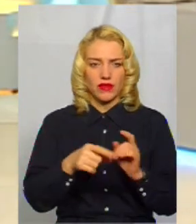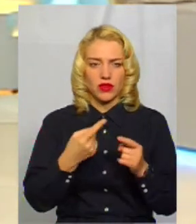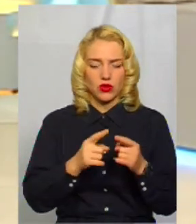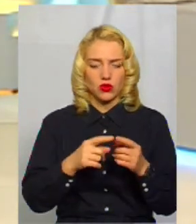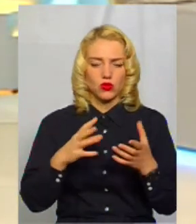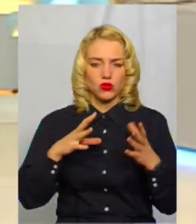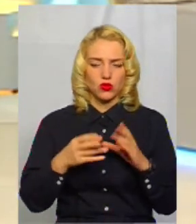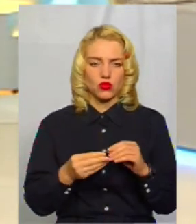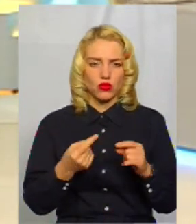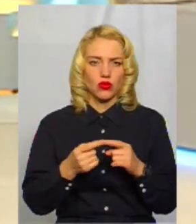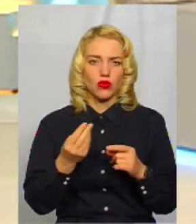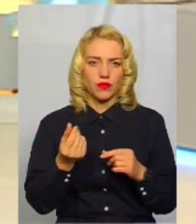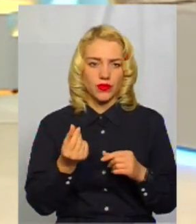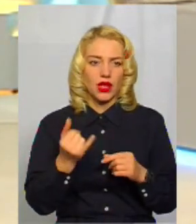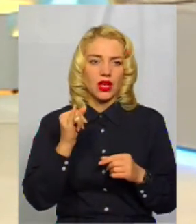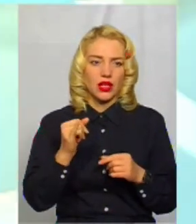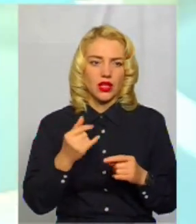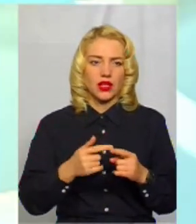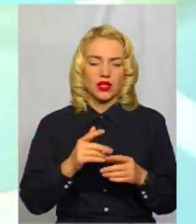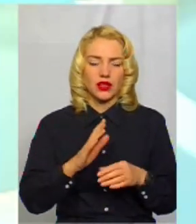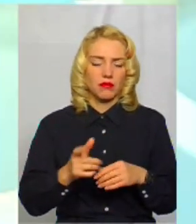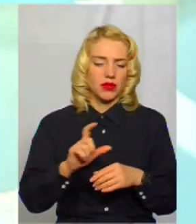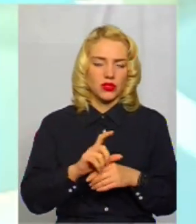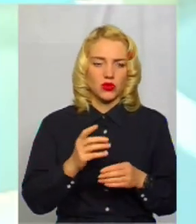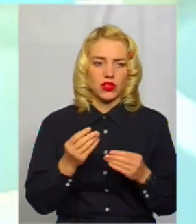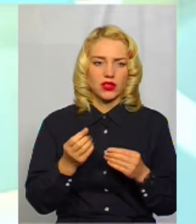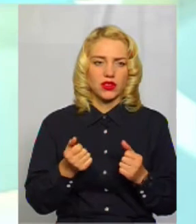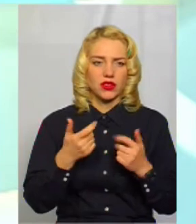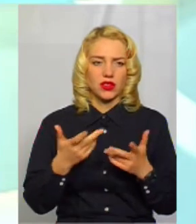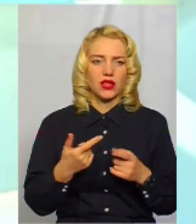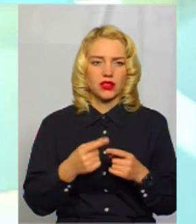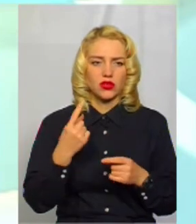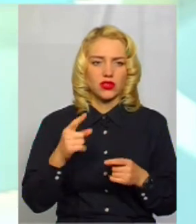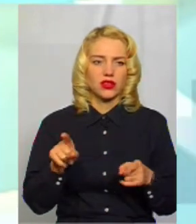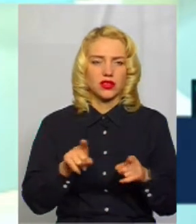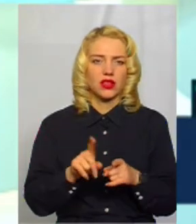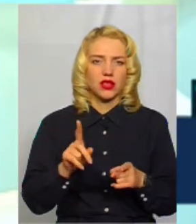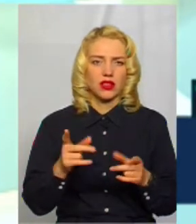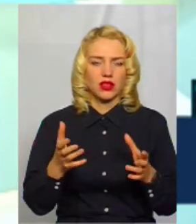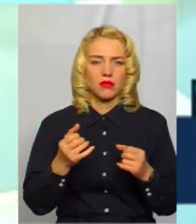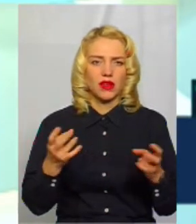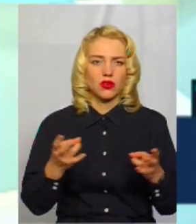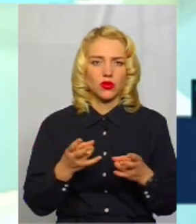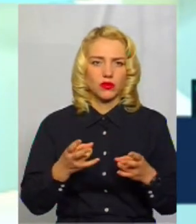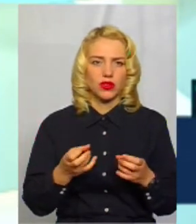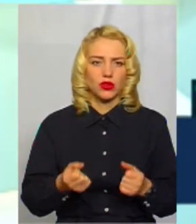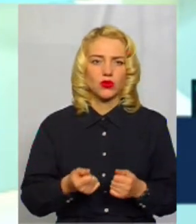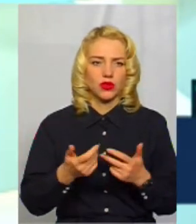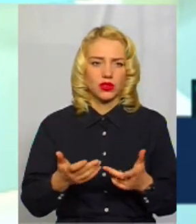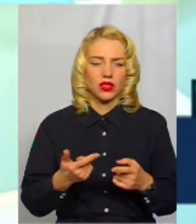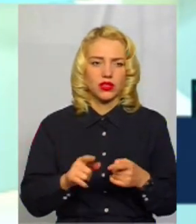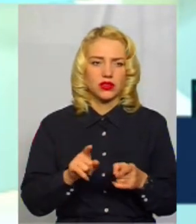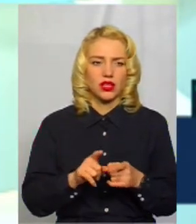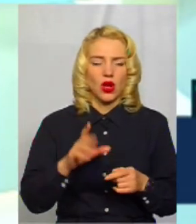проєкт, він був не найбільшу кількість, а один з таких, які набрали необхідну кількість. Ну,